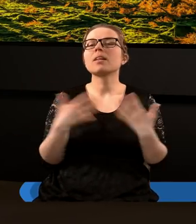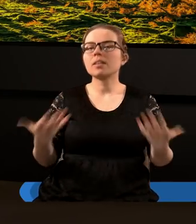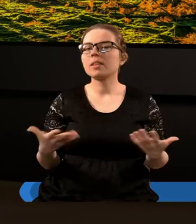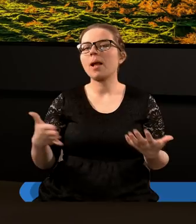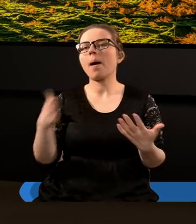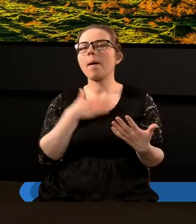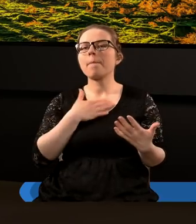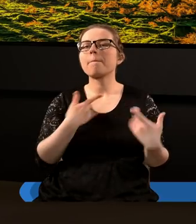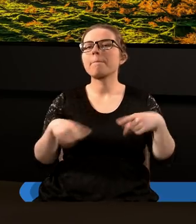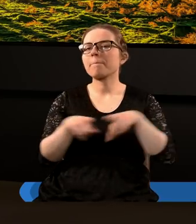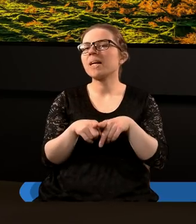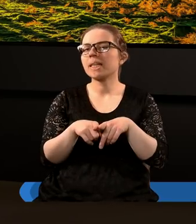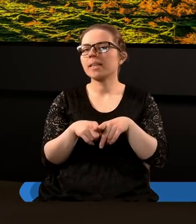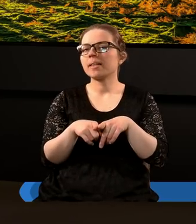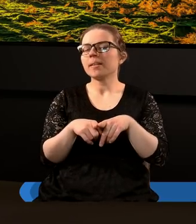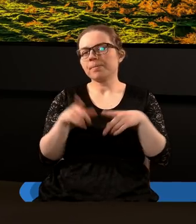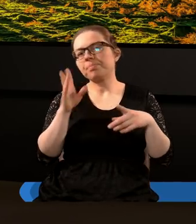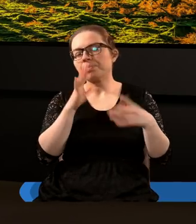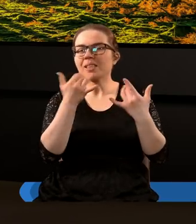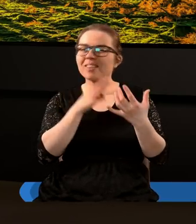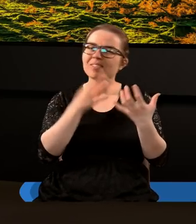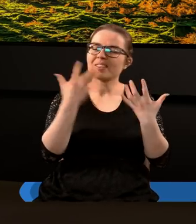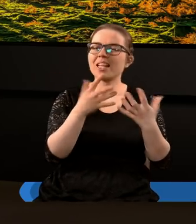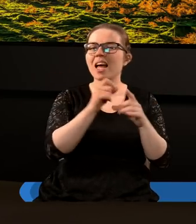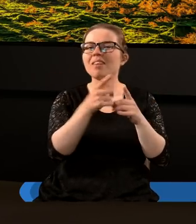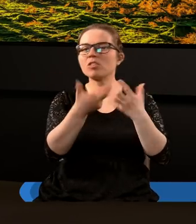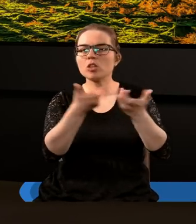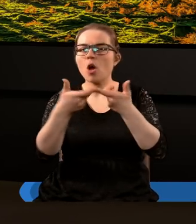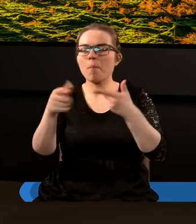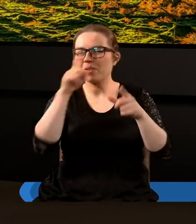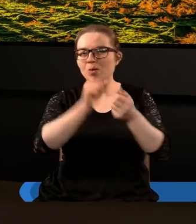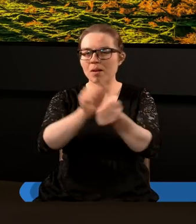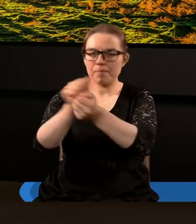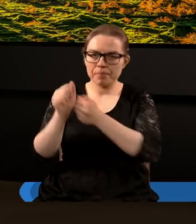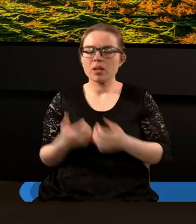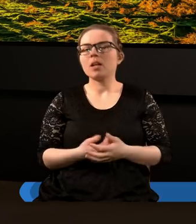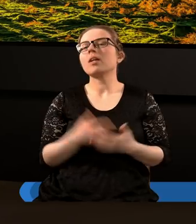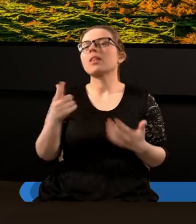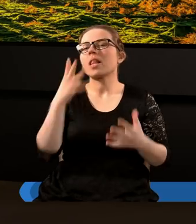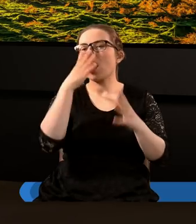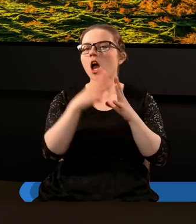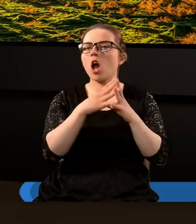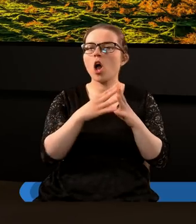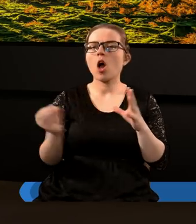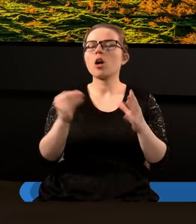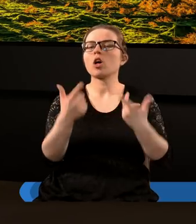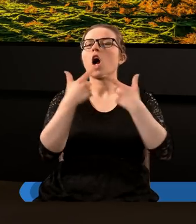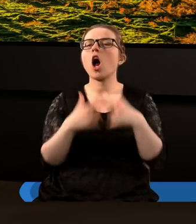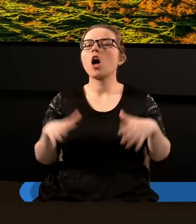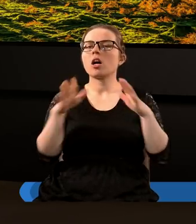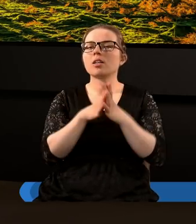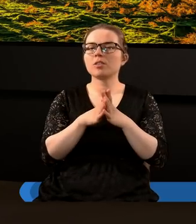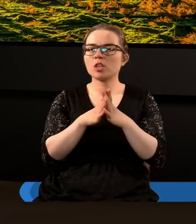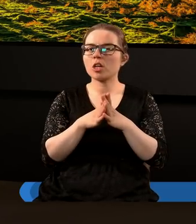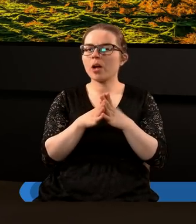ma też siostry, tak? Czyli widzimy w jakimś sensie ten obraz Kościoła,